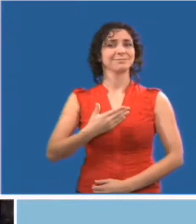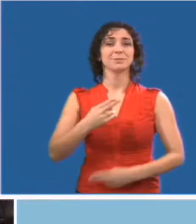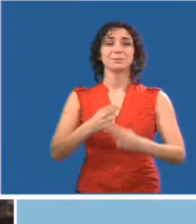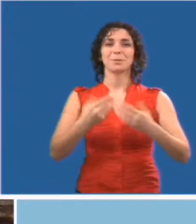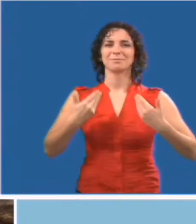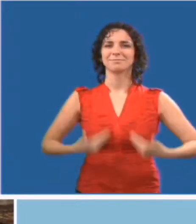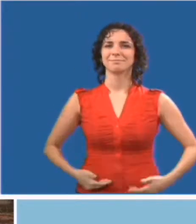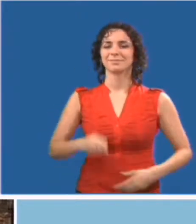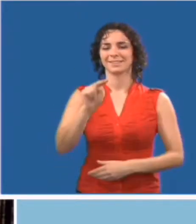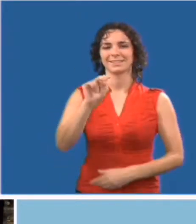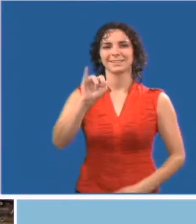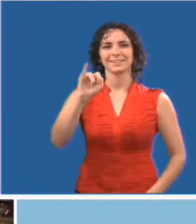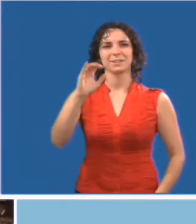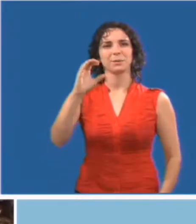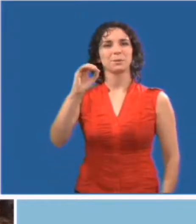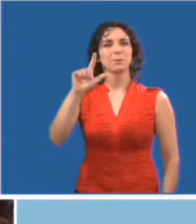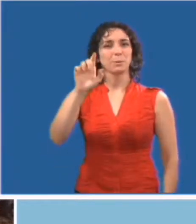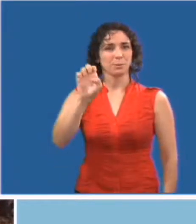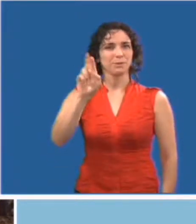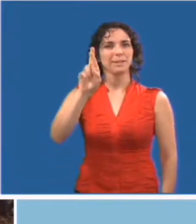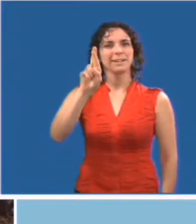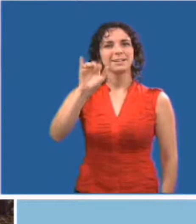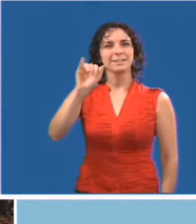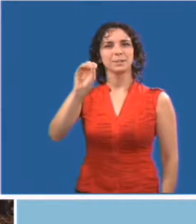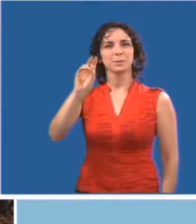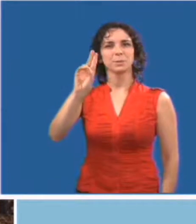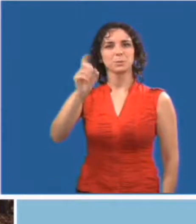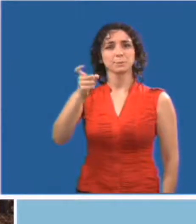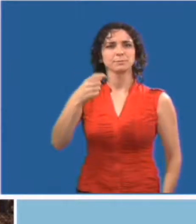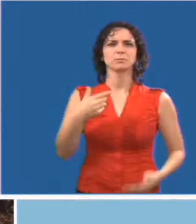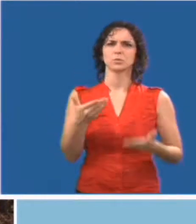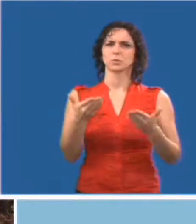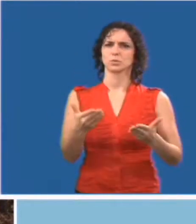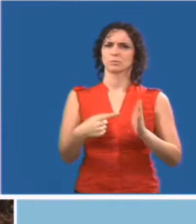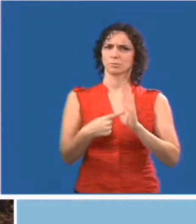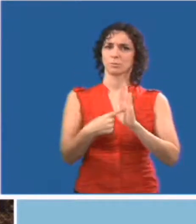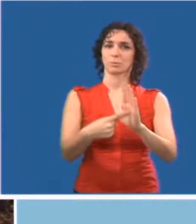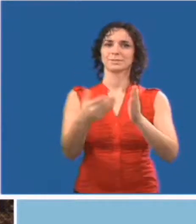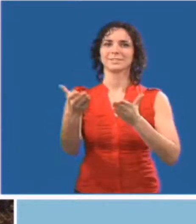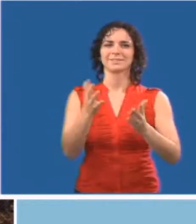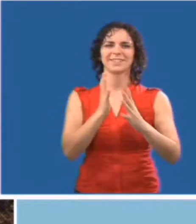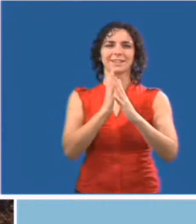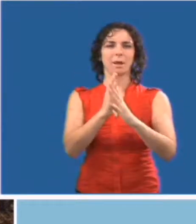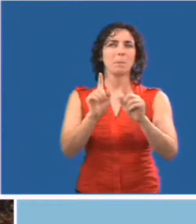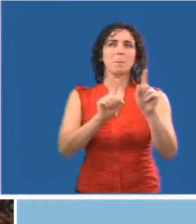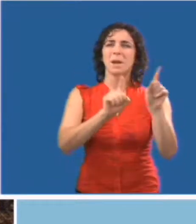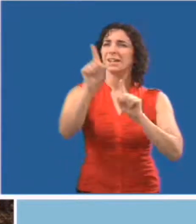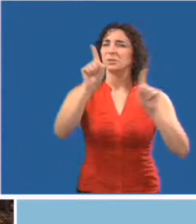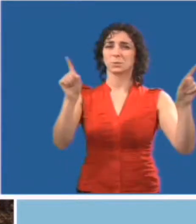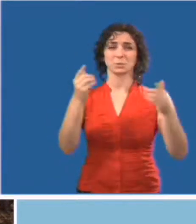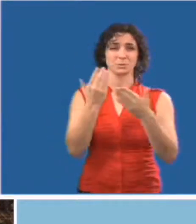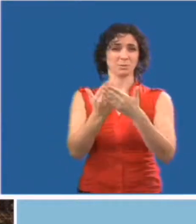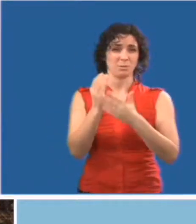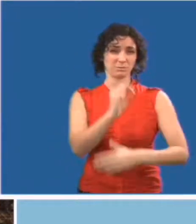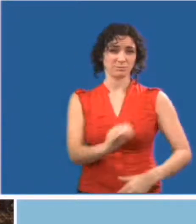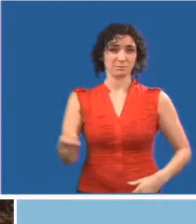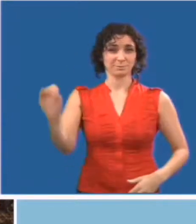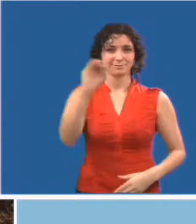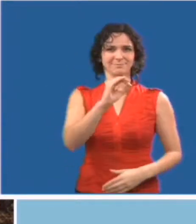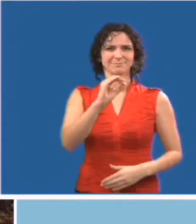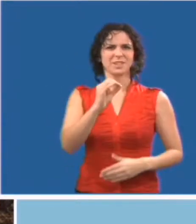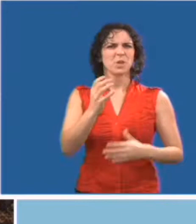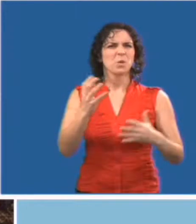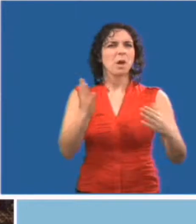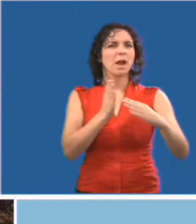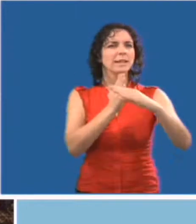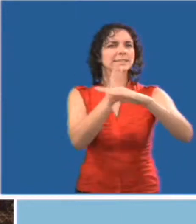Bonjour et bienvenue. Je m'appelle Nicole Rioux. Aujourd'hui, je vais vous présenter la norme d'accessibilité visant les